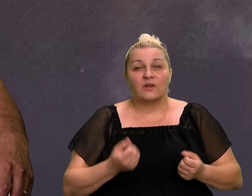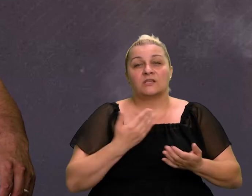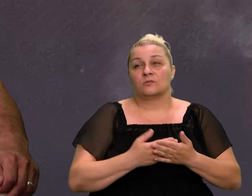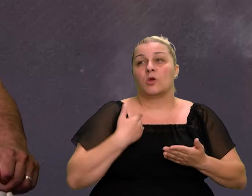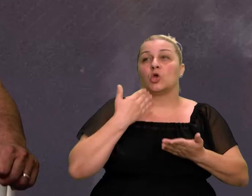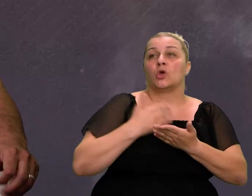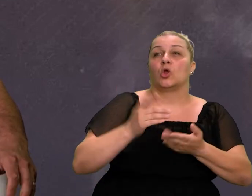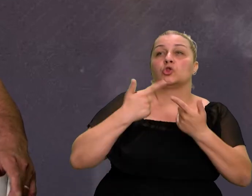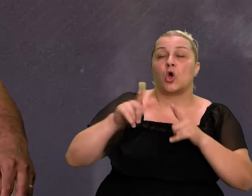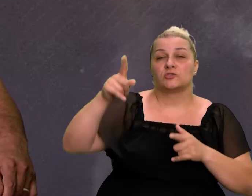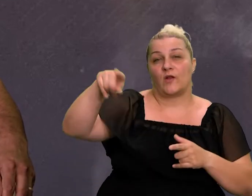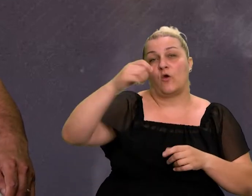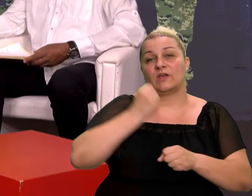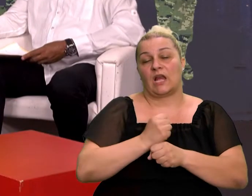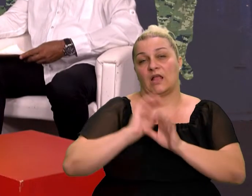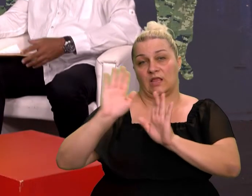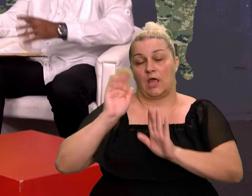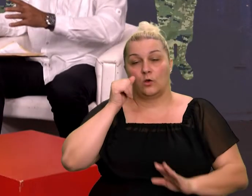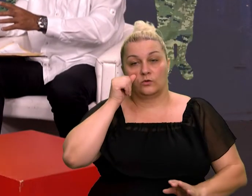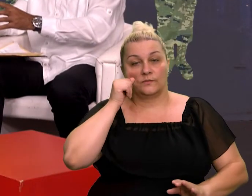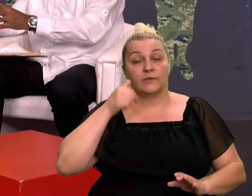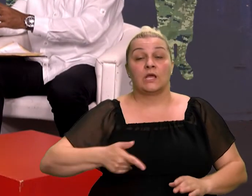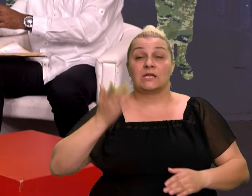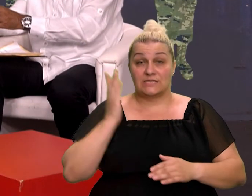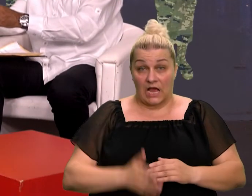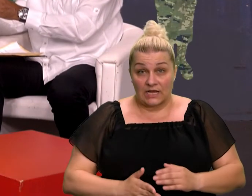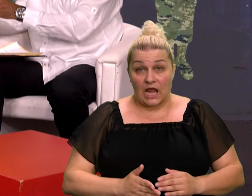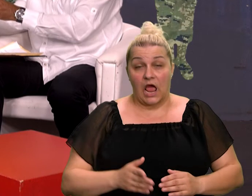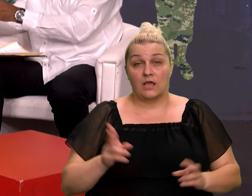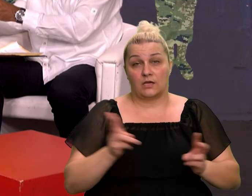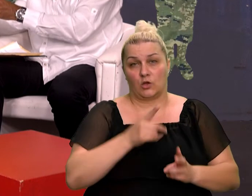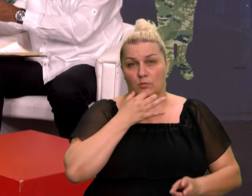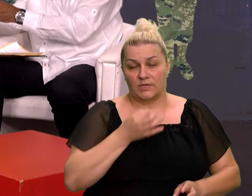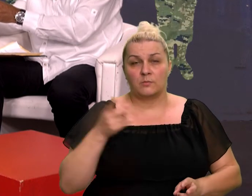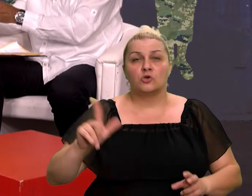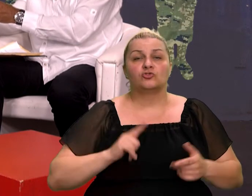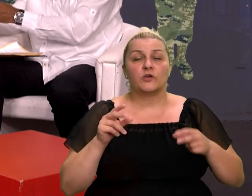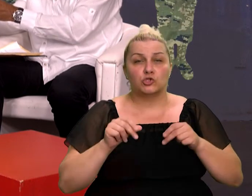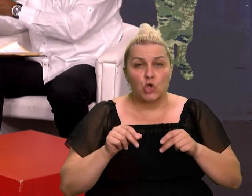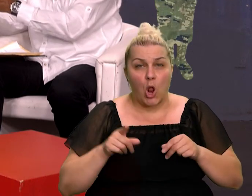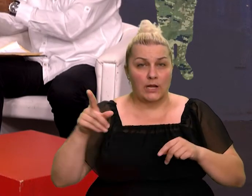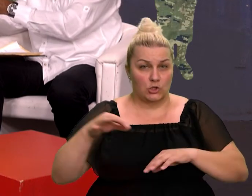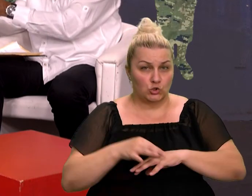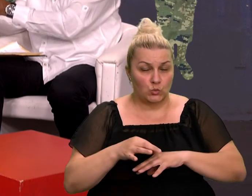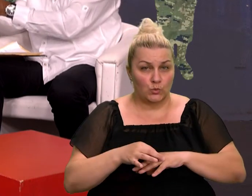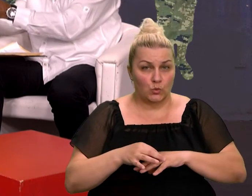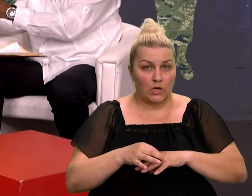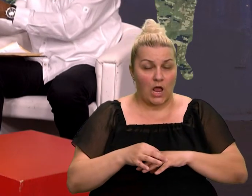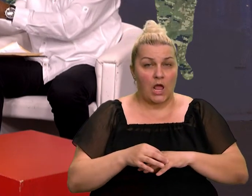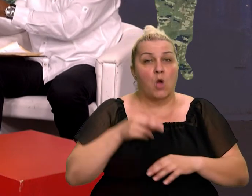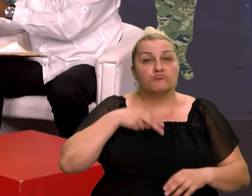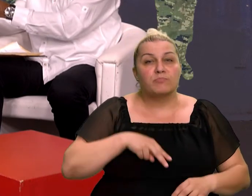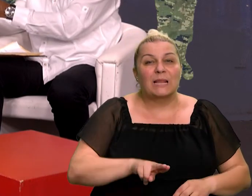djeluju kako djeluju. Evo, za kraj, kratko moram vas to upitati, živite u Solinu, vi supruga, blizanaci,